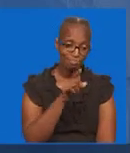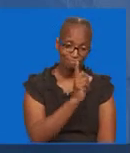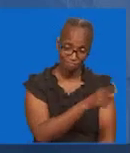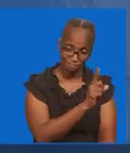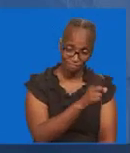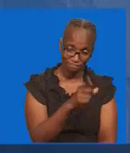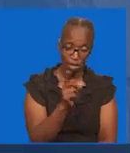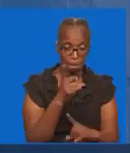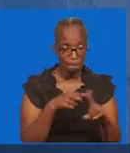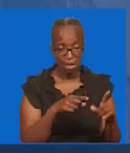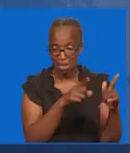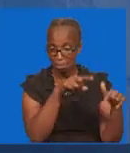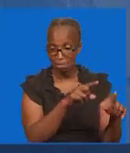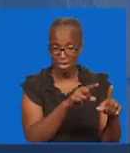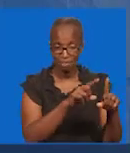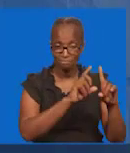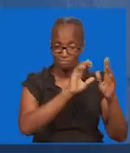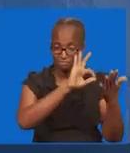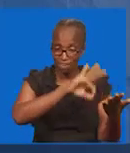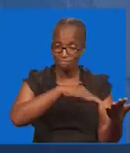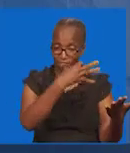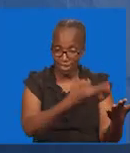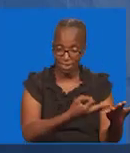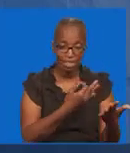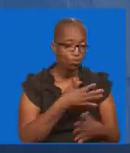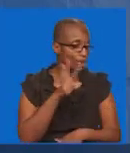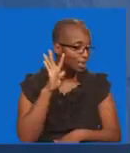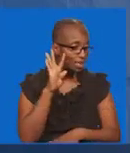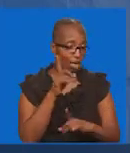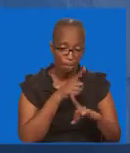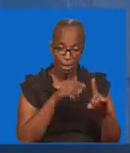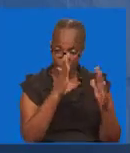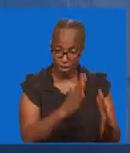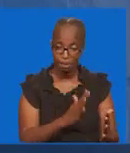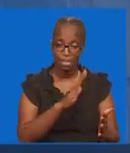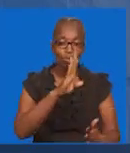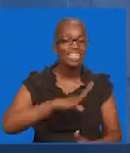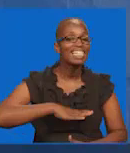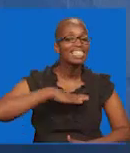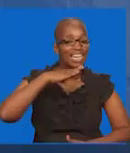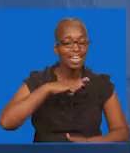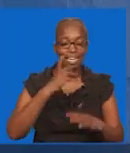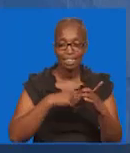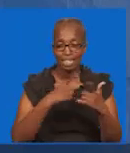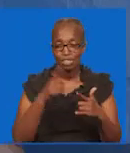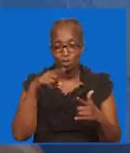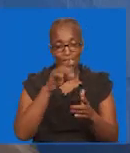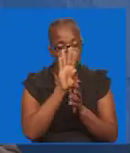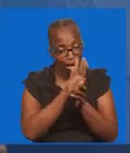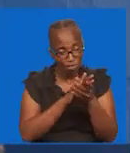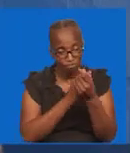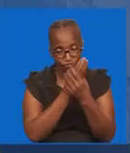A utamuonya Lakini akose kukusikiliza Na afya kiku katika hiyo hali Utakuwa